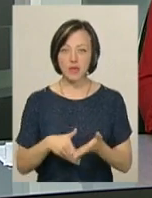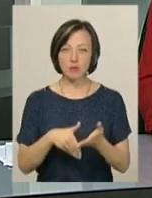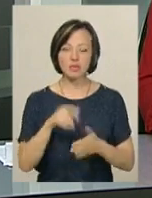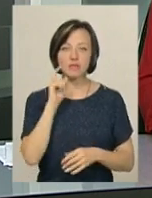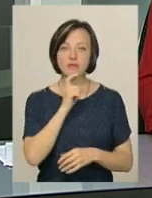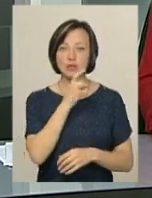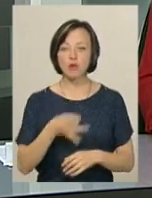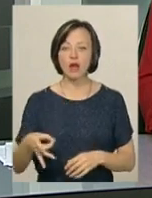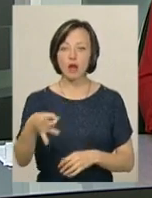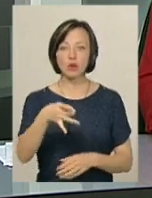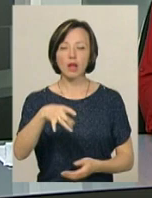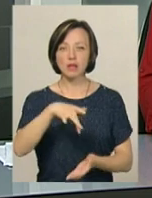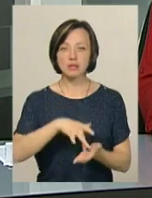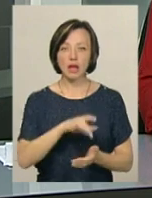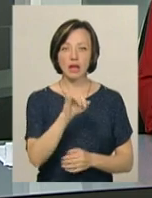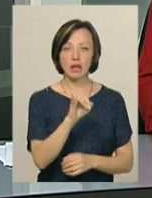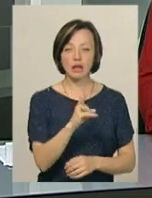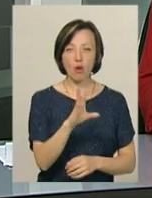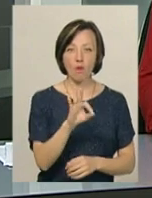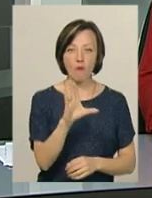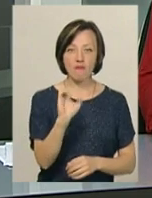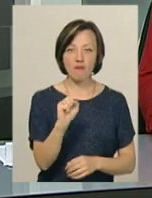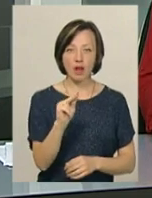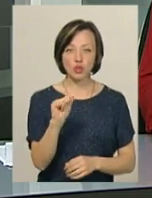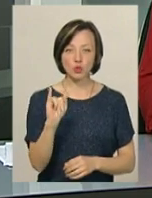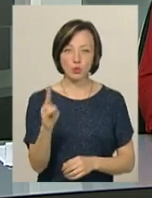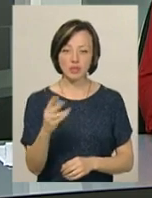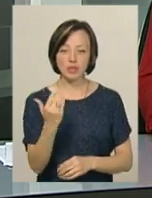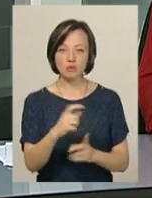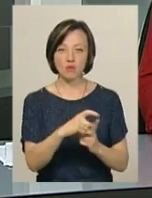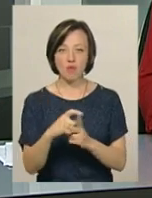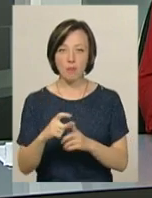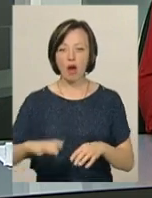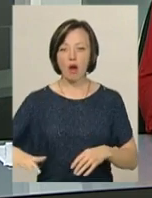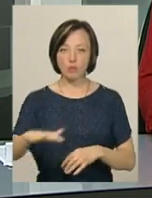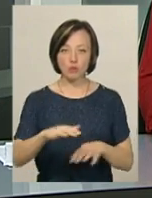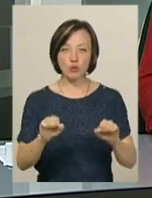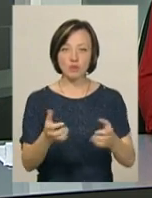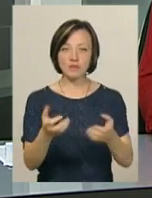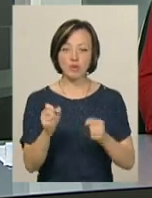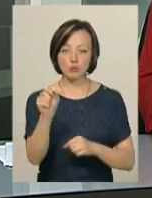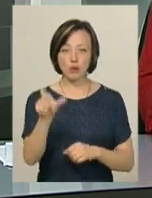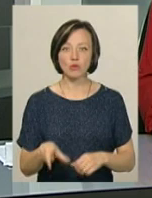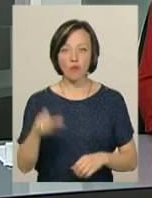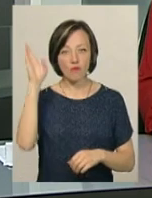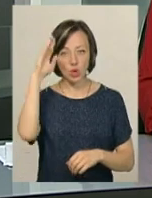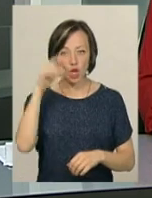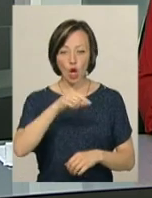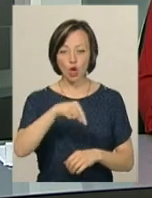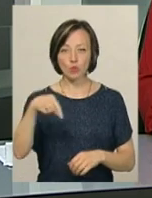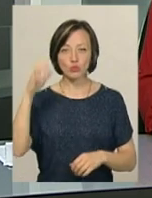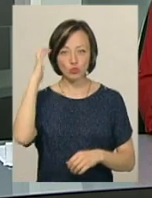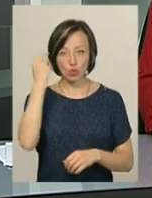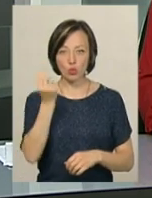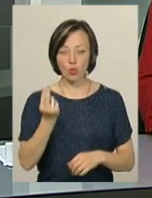Вінницького регіонального центру Ірина Ковальчук. За її словами, в аудиторію можна взяти невелику пляшку води і ручку чорного кольору.